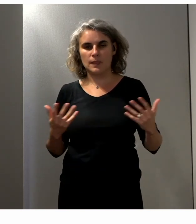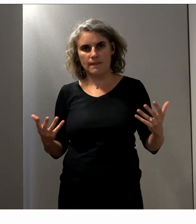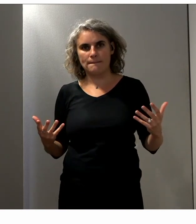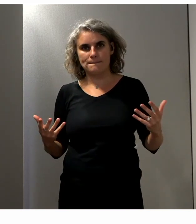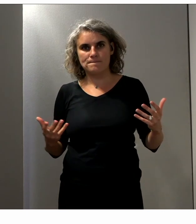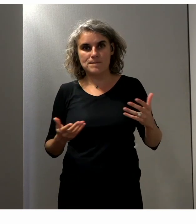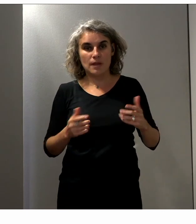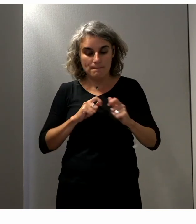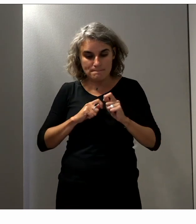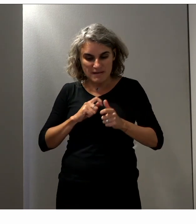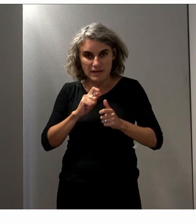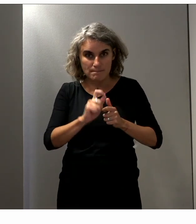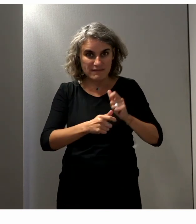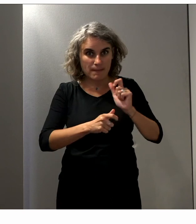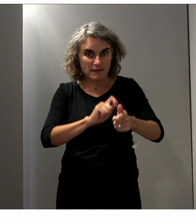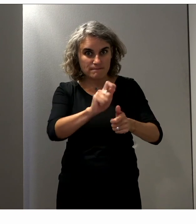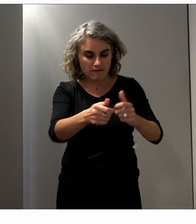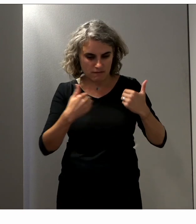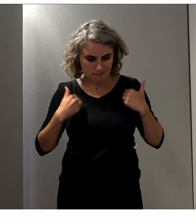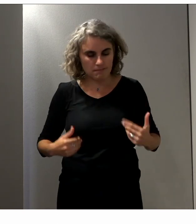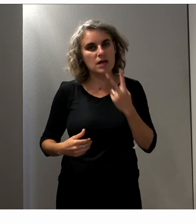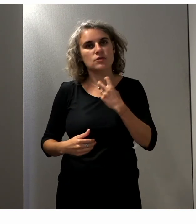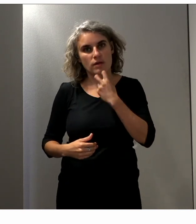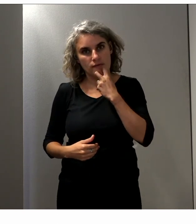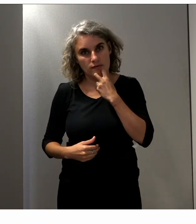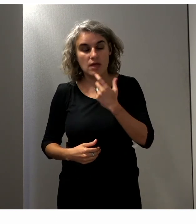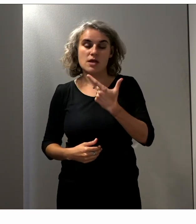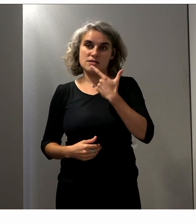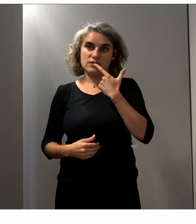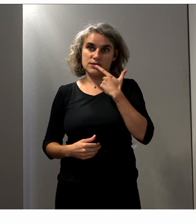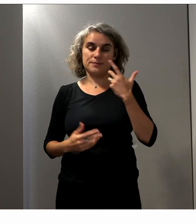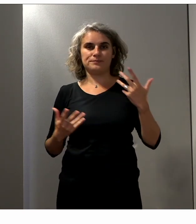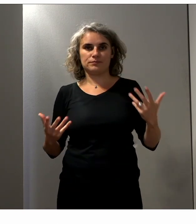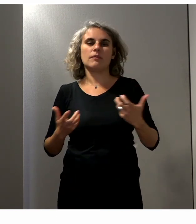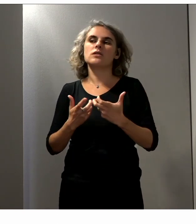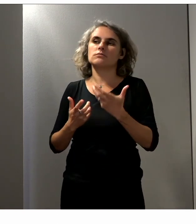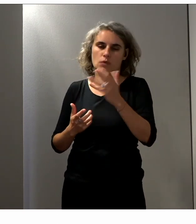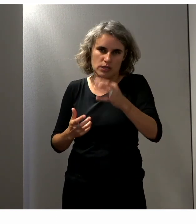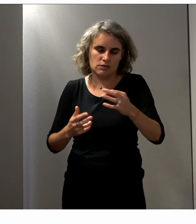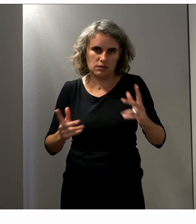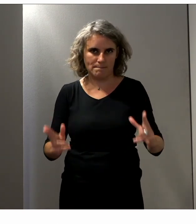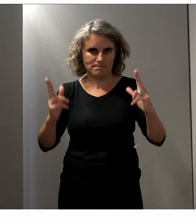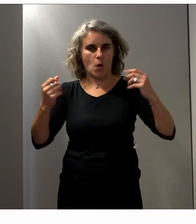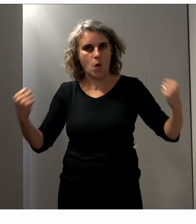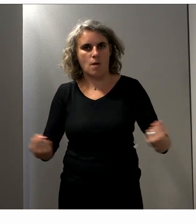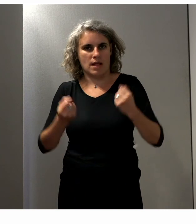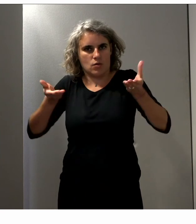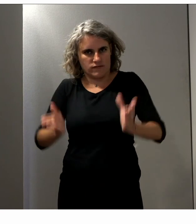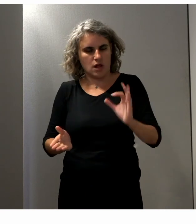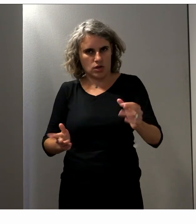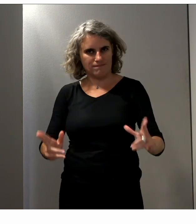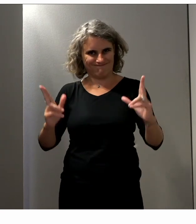'ensemble du parcours du citoyen. Donc on a parlé déjà de la campagne officielle.